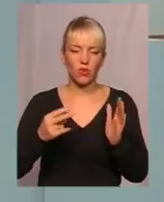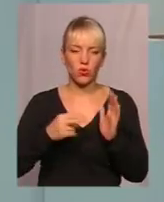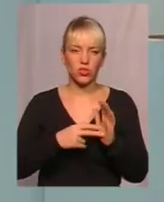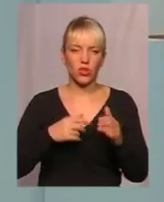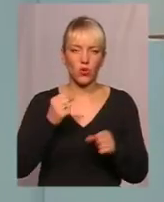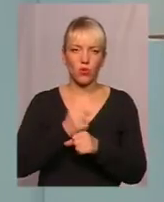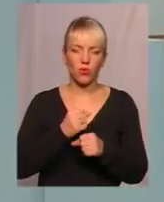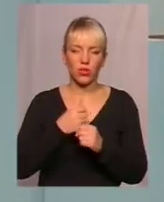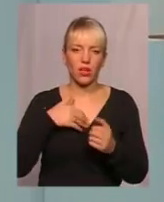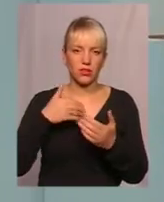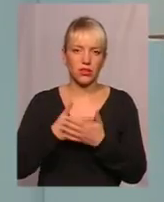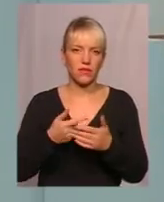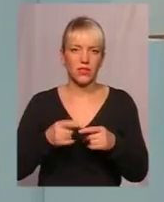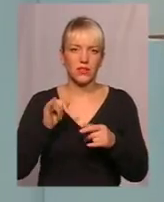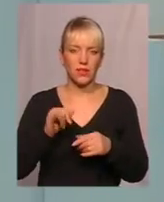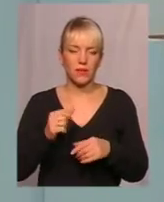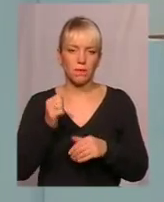вот все же так это ну,